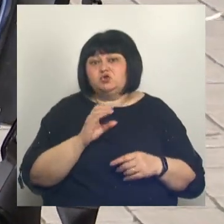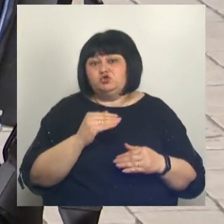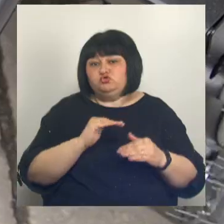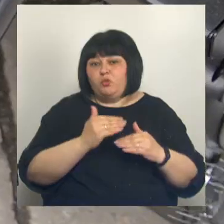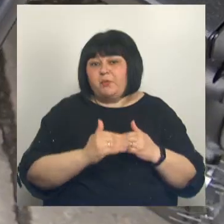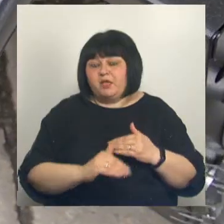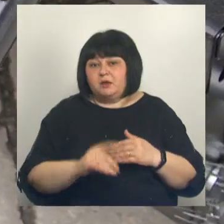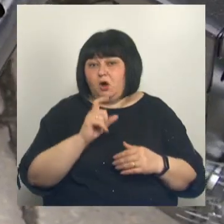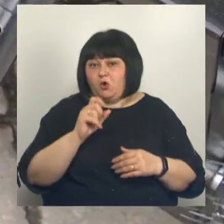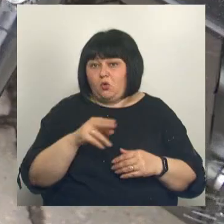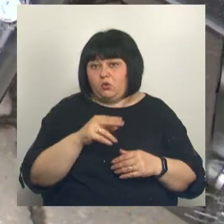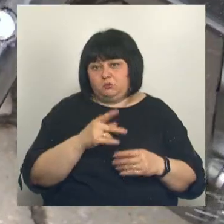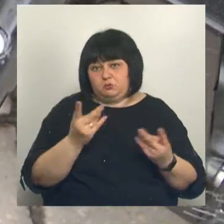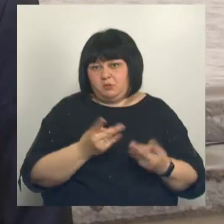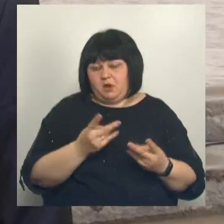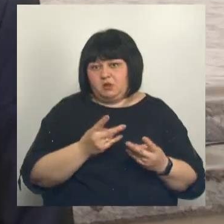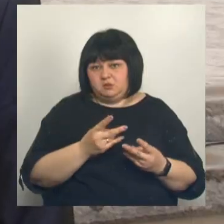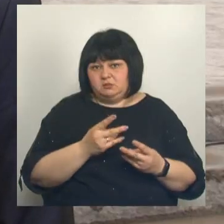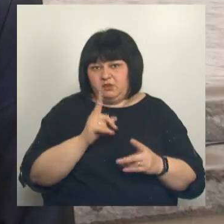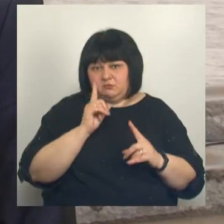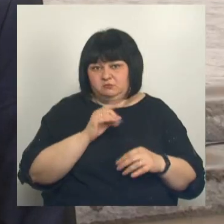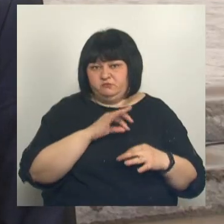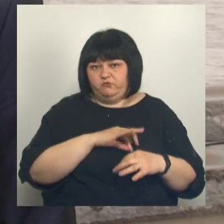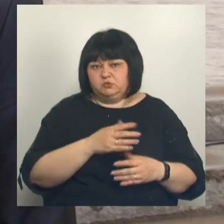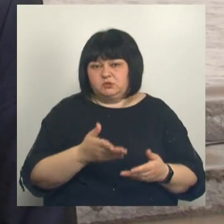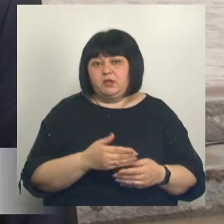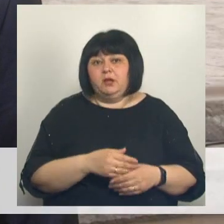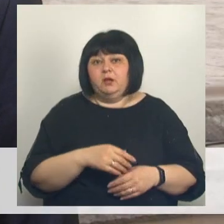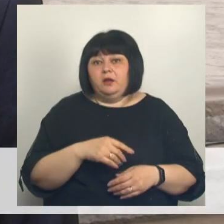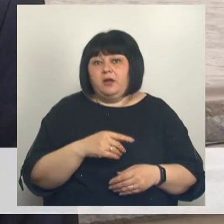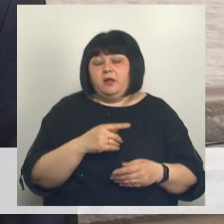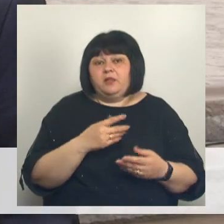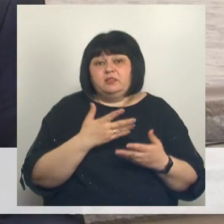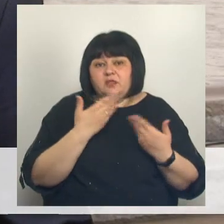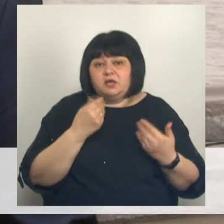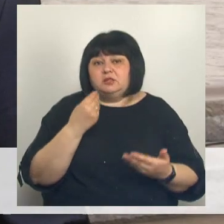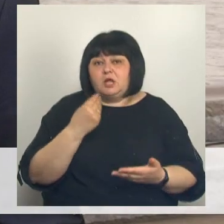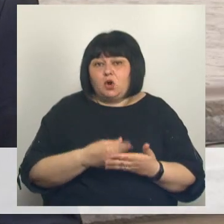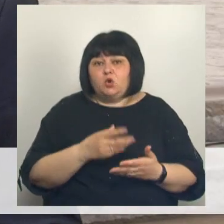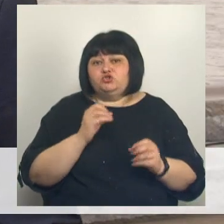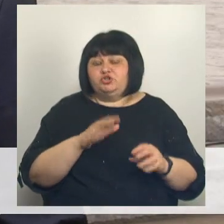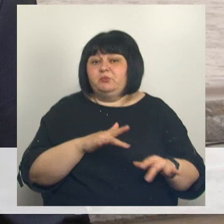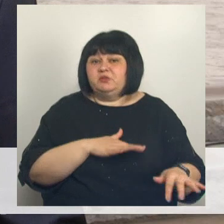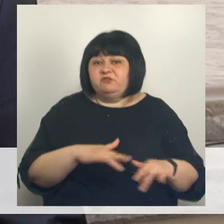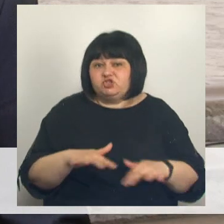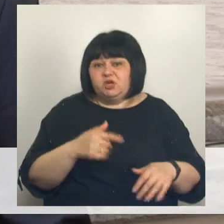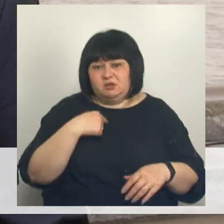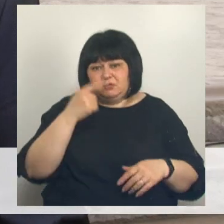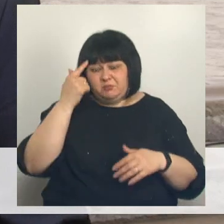Еще одна необходимая функция. Мы понимаем, нет ничего дороже, чем движение, чем